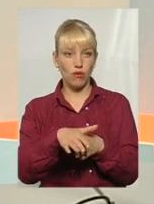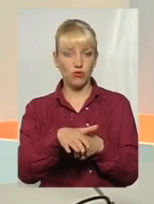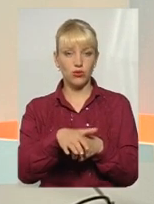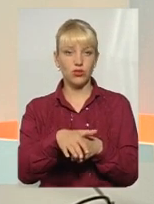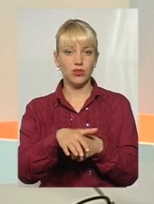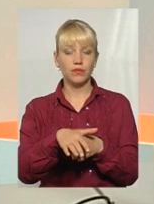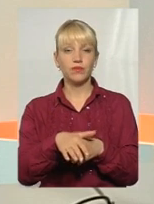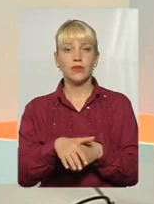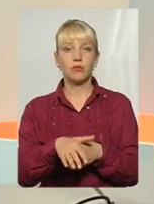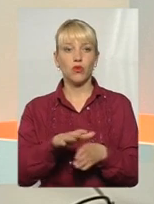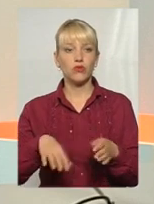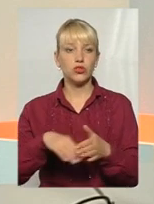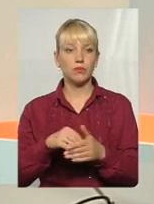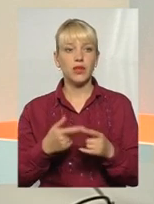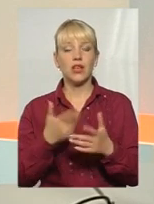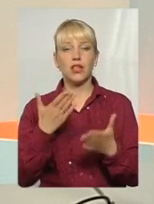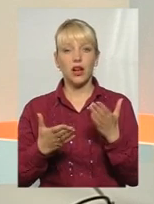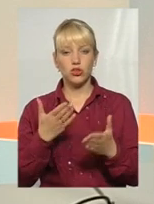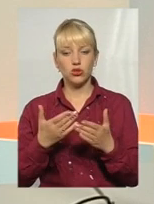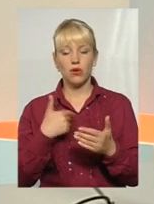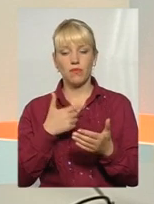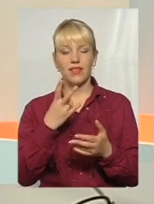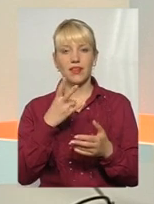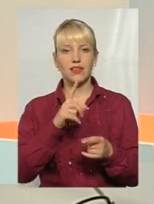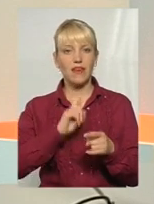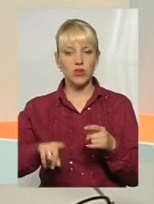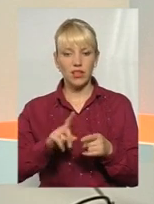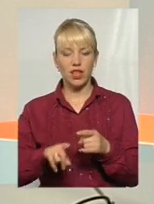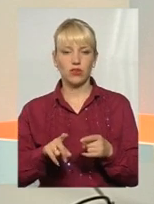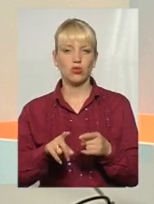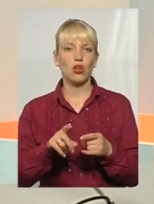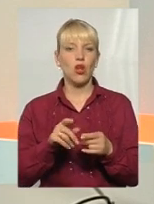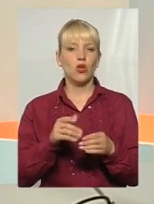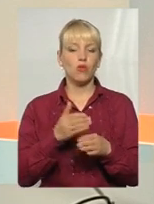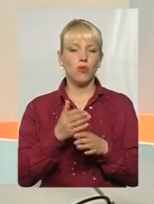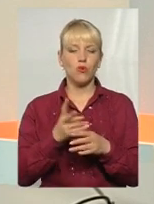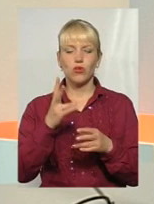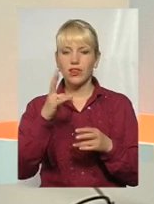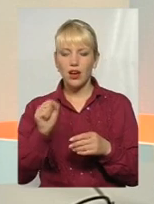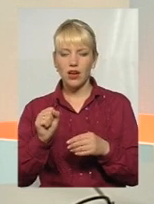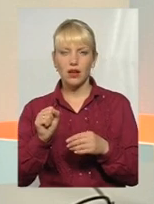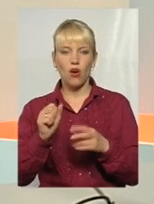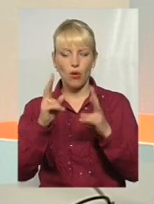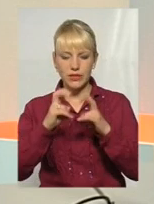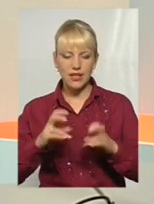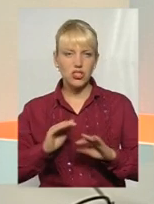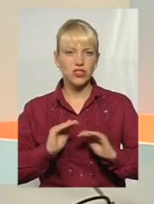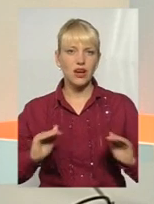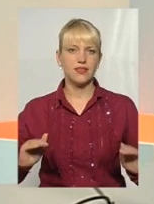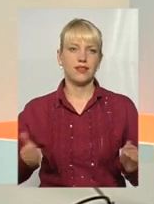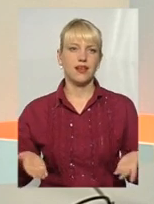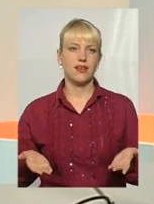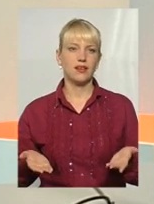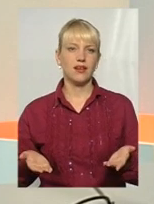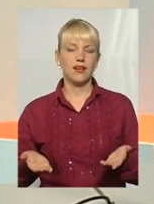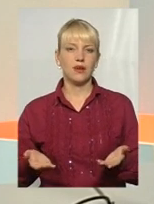Якщо ми маємо тільки на невідкладну допомогу, на рентгене обстеження дітей, обслуговування та невідкладну